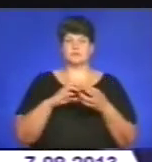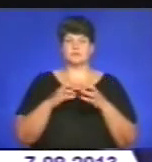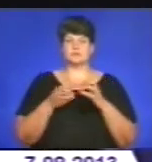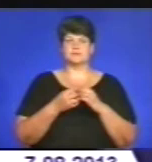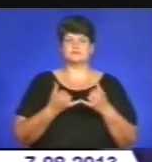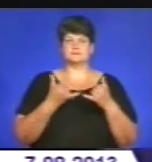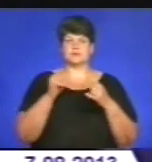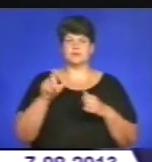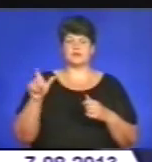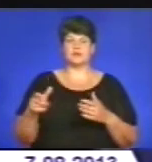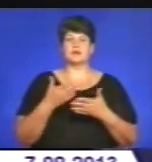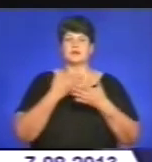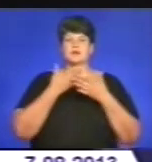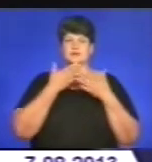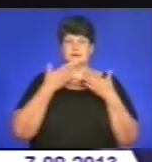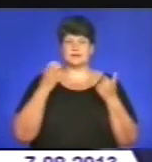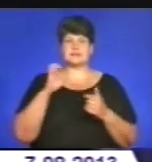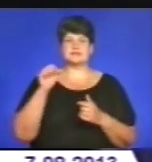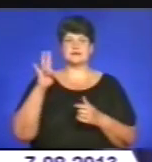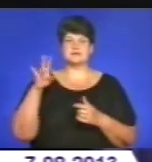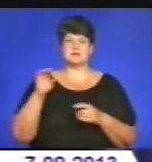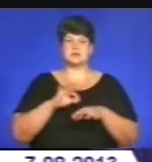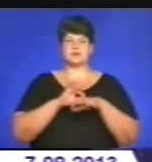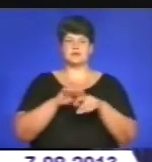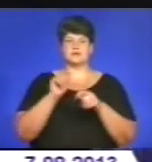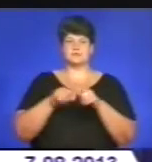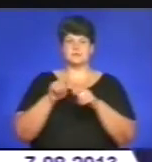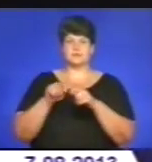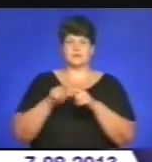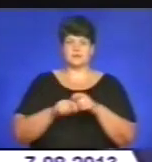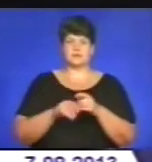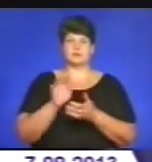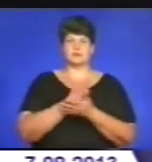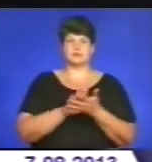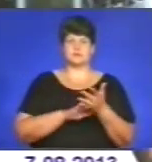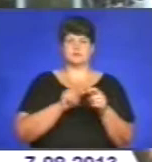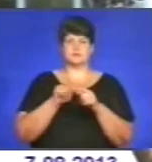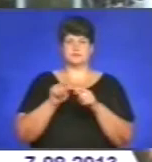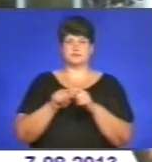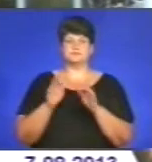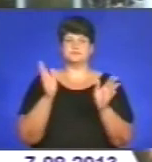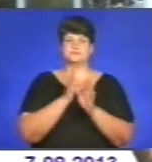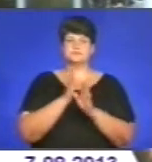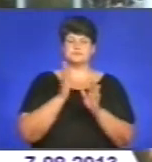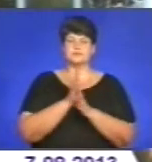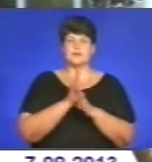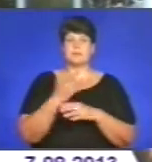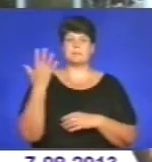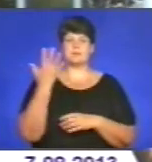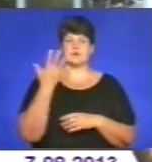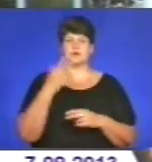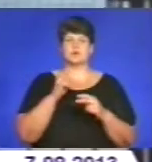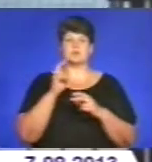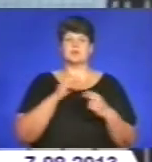Санстанція відвіла заміри і продовжує моніторинг окружаючої середини. У результаті події п'ятеро працівників